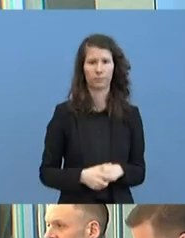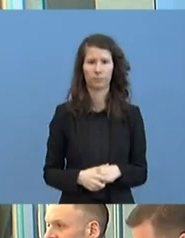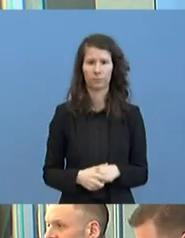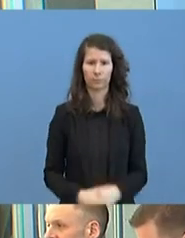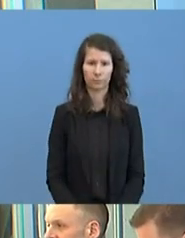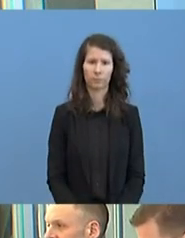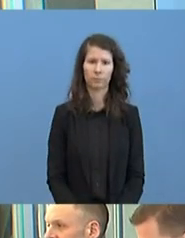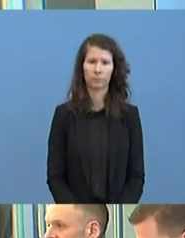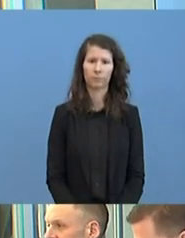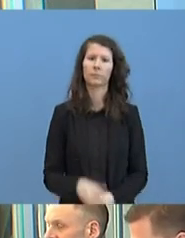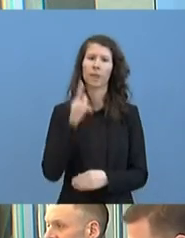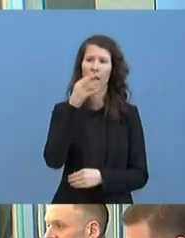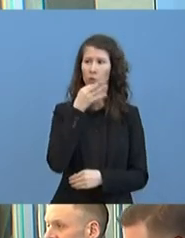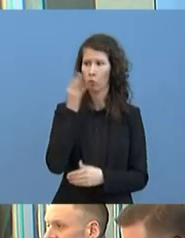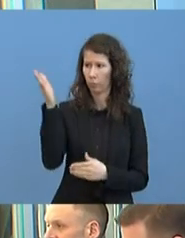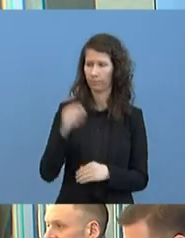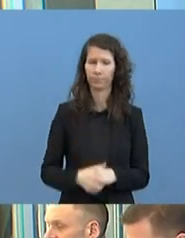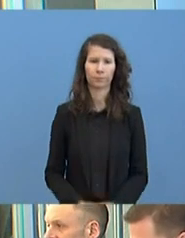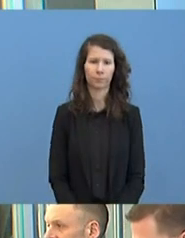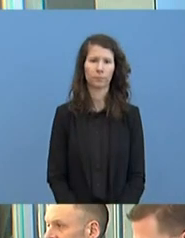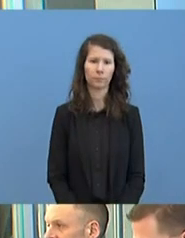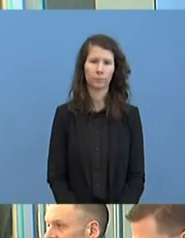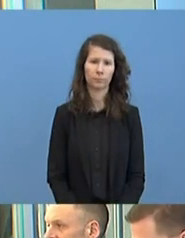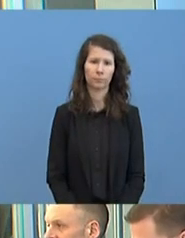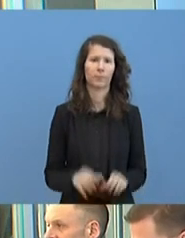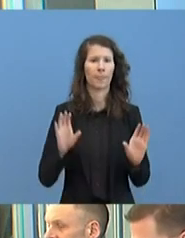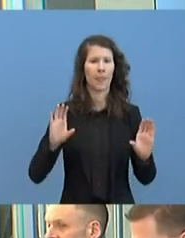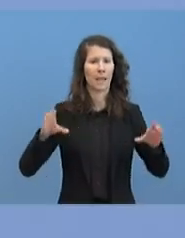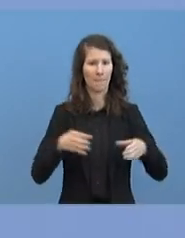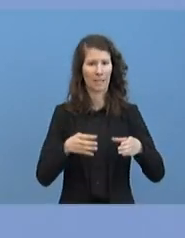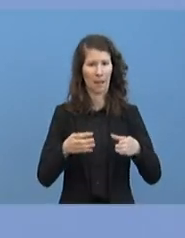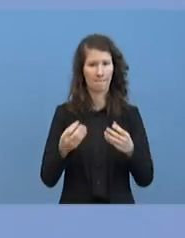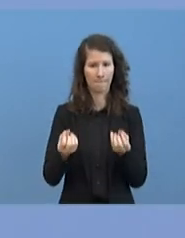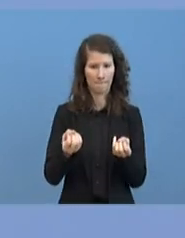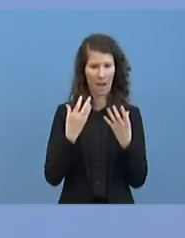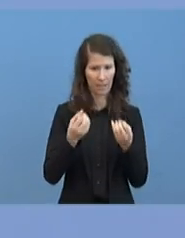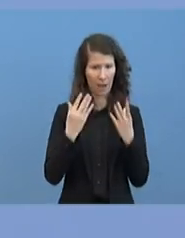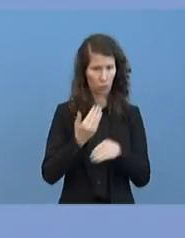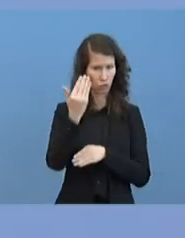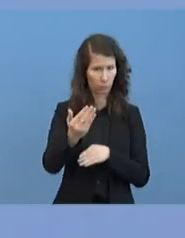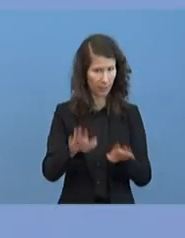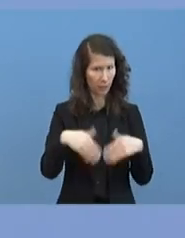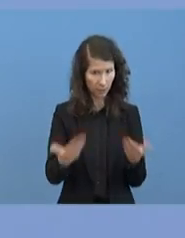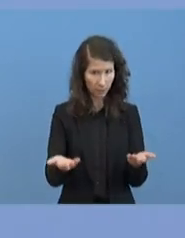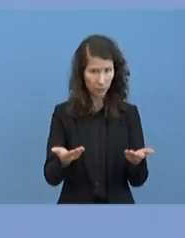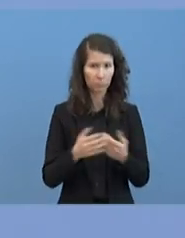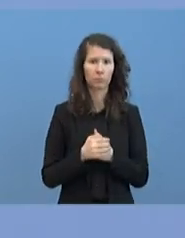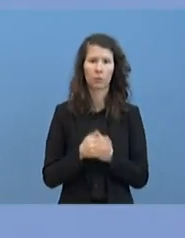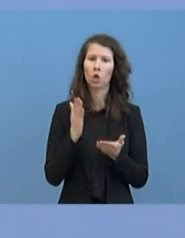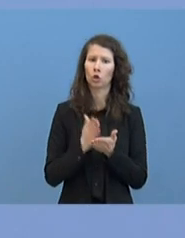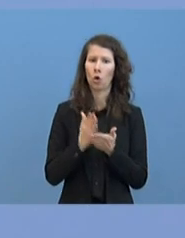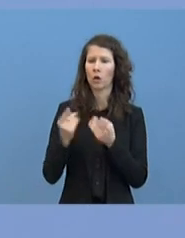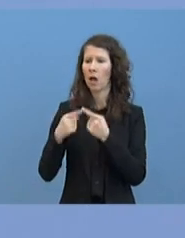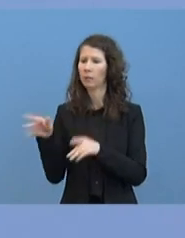Herr Jung dazu. Herr Sabit, ist denn mit einer gemeinsamen Erklärung danach zu rechnen? Man hört ja von anderer Stelle, dass